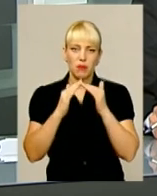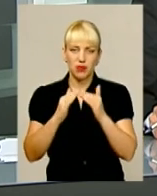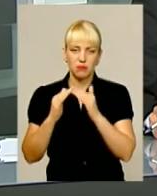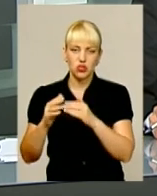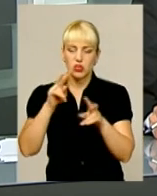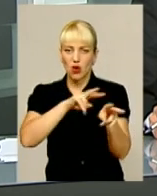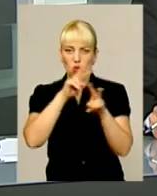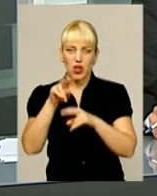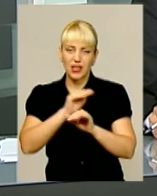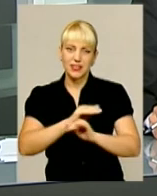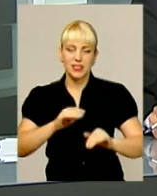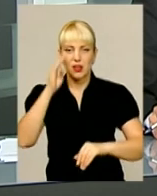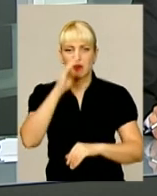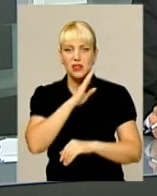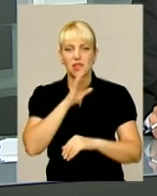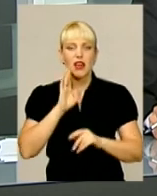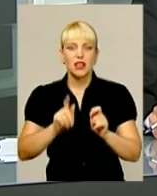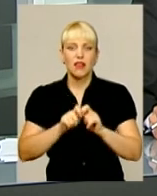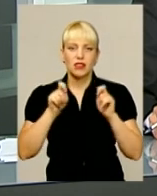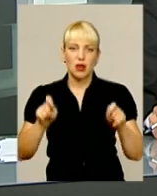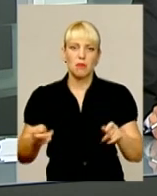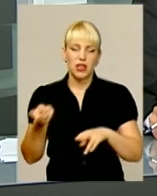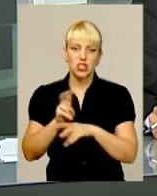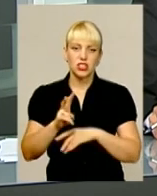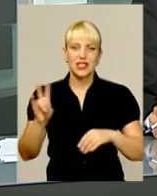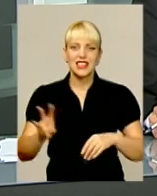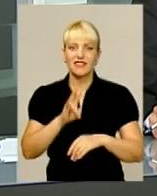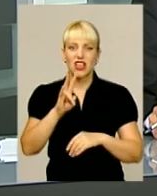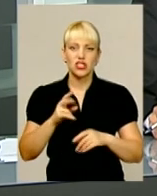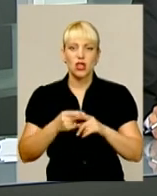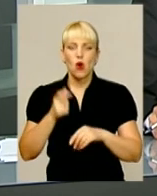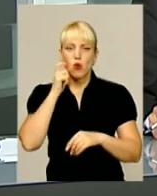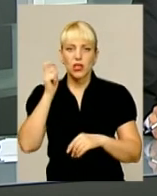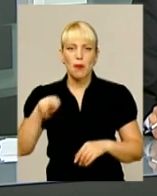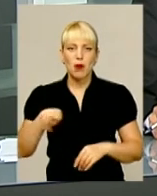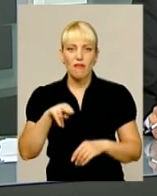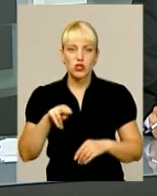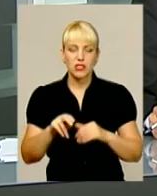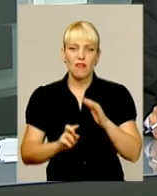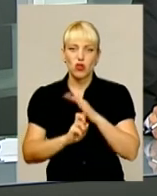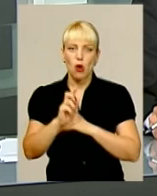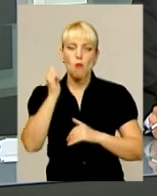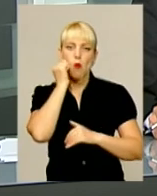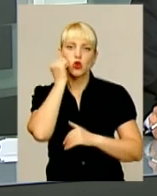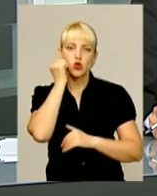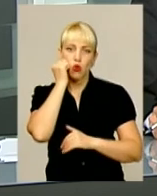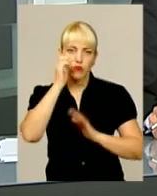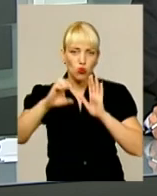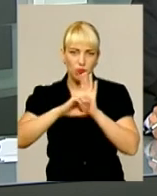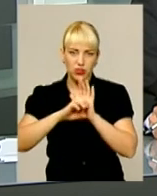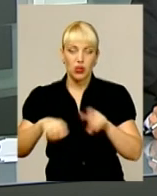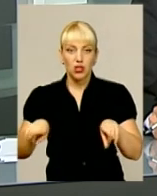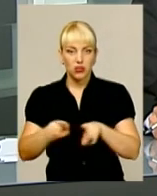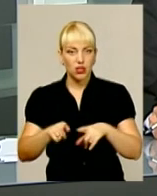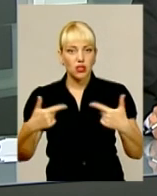діти та батьки. На відкриття прийшли і священнослужителі Української православної церкви Московського патріархату. Ось такі